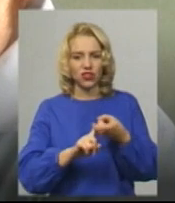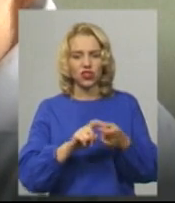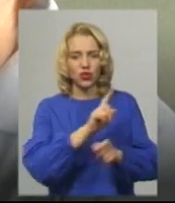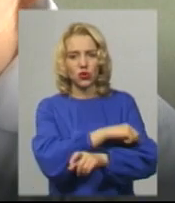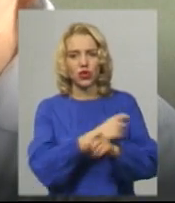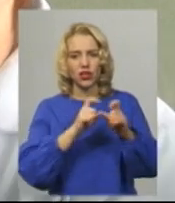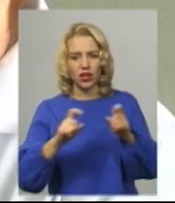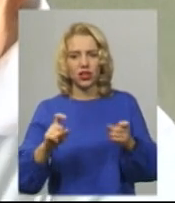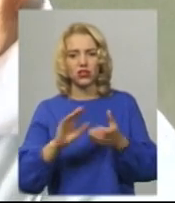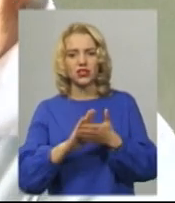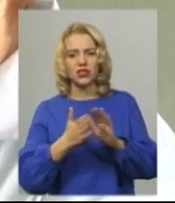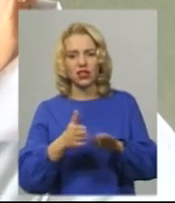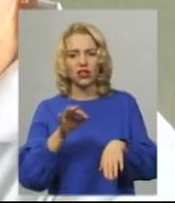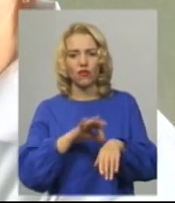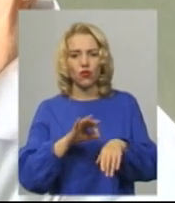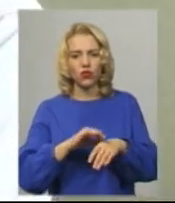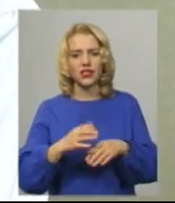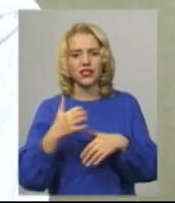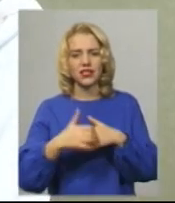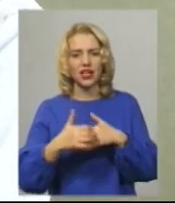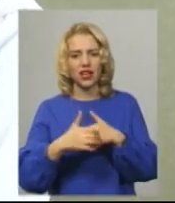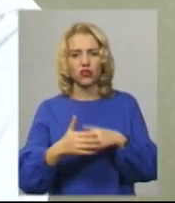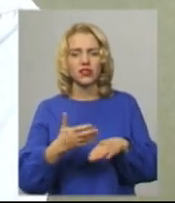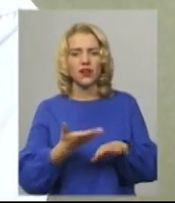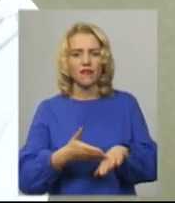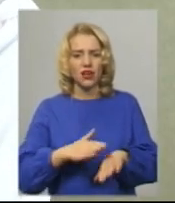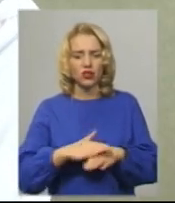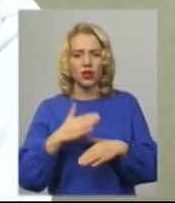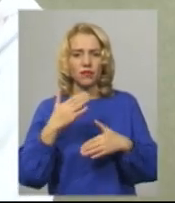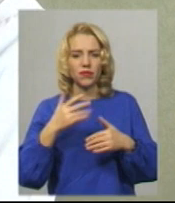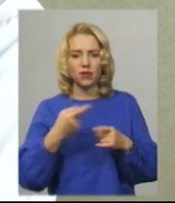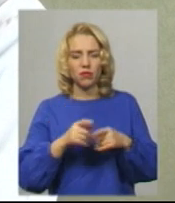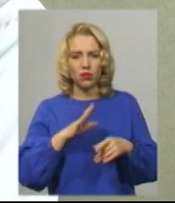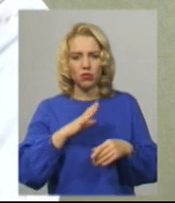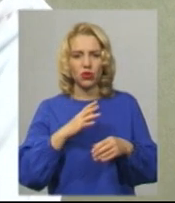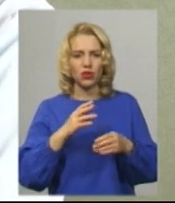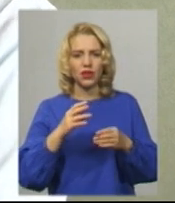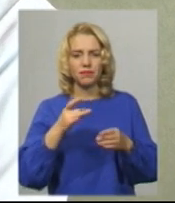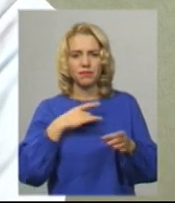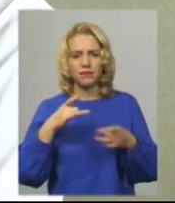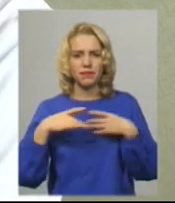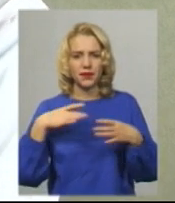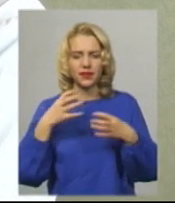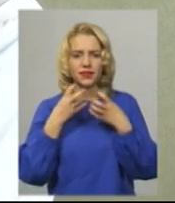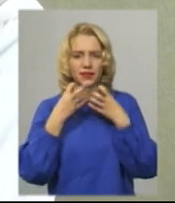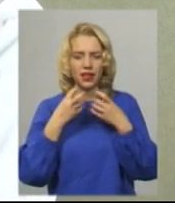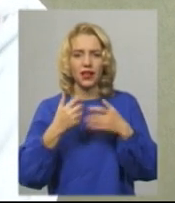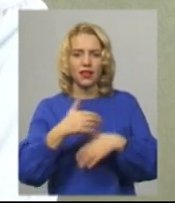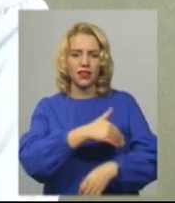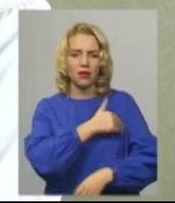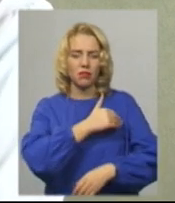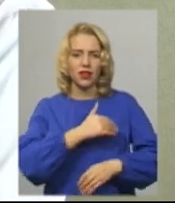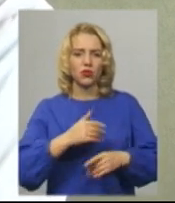середньої важкості близький до задовільного. Спостерігались нальоти на мигдаликах, температура тіла нормальна,